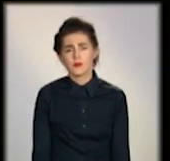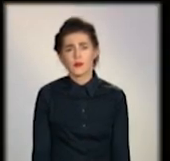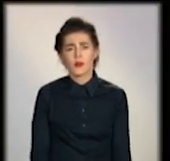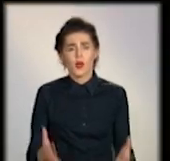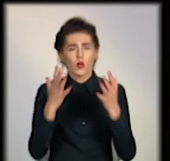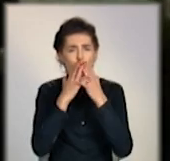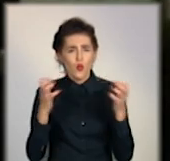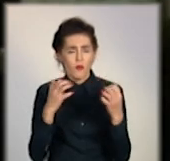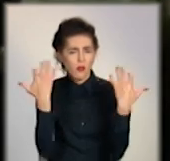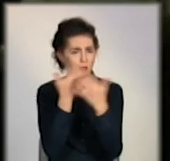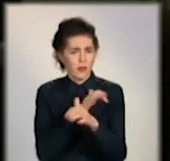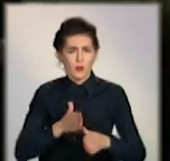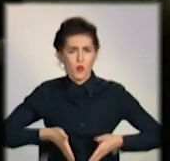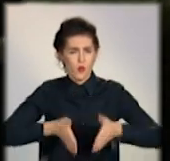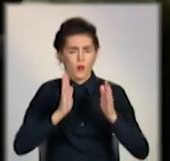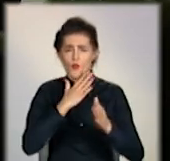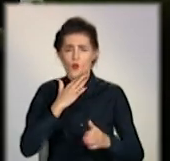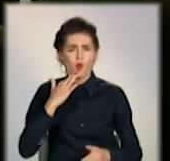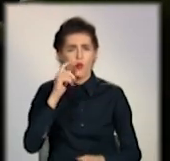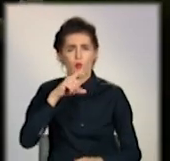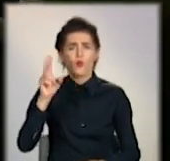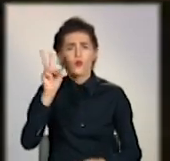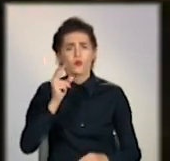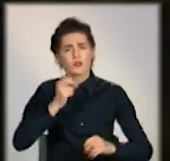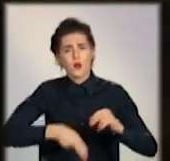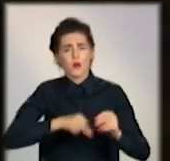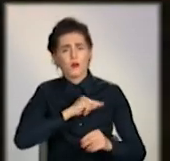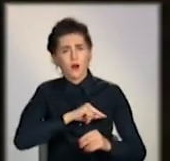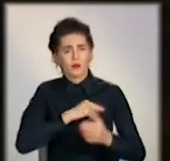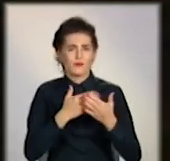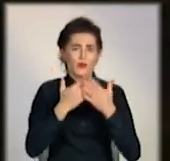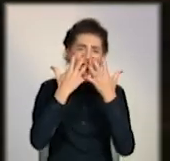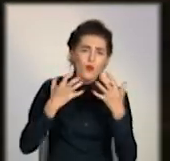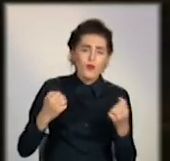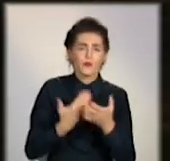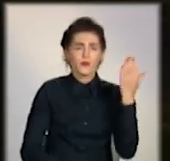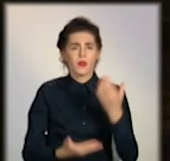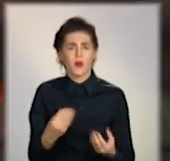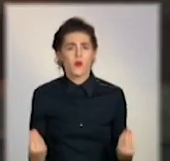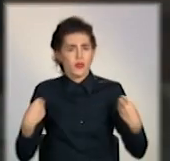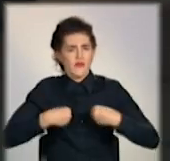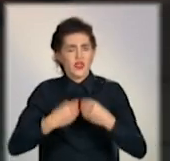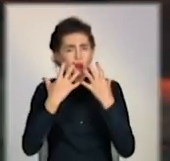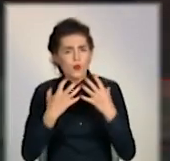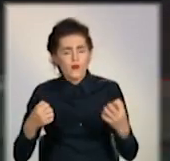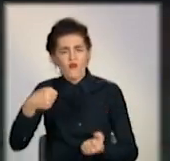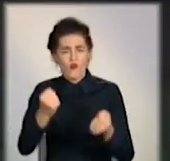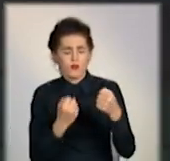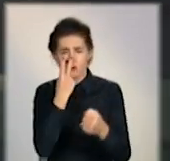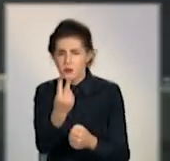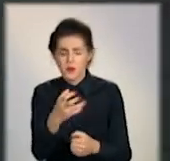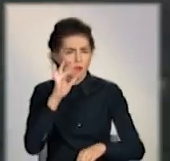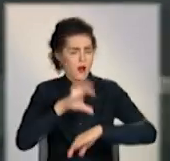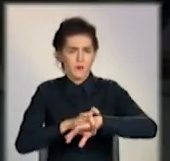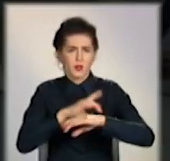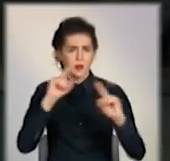Непомітні на дорозі. Більшість людей повертаються з роботи за темна, а ще й одягнені в темні кольори. Водії кажуть, через це